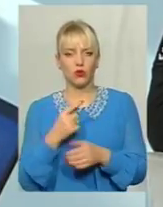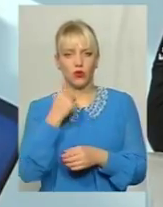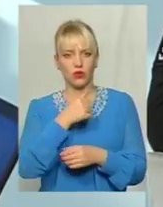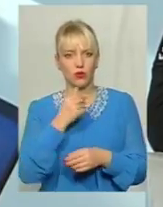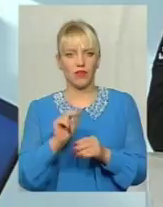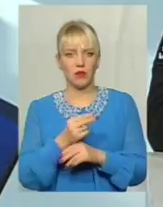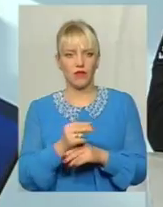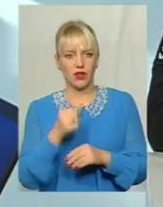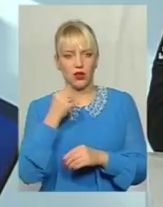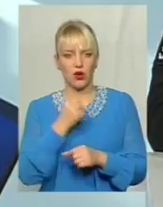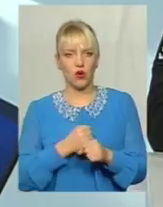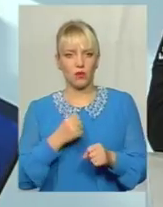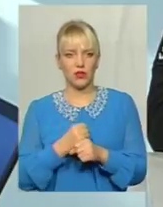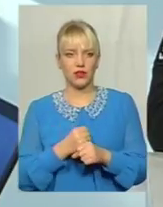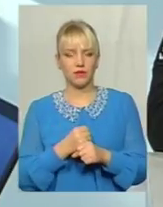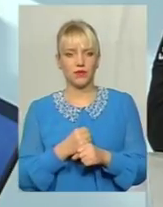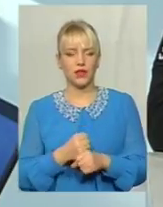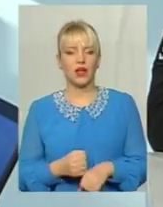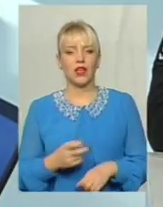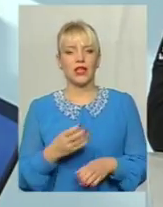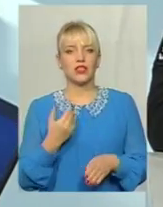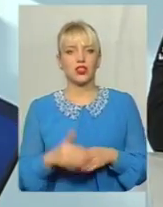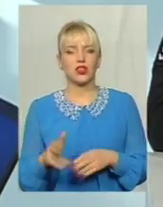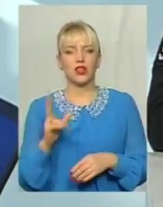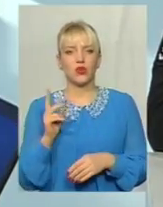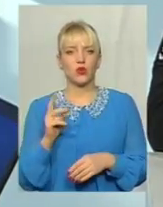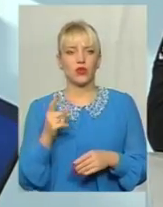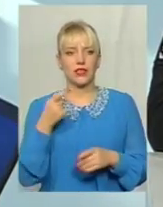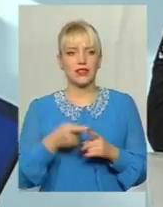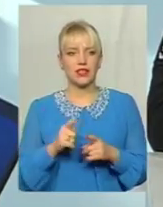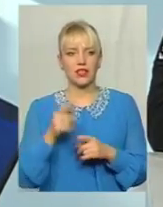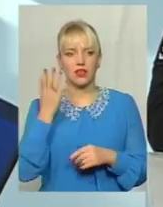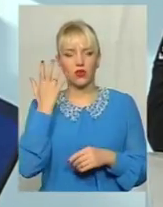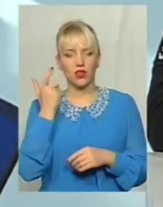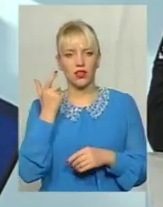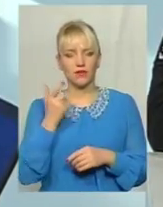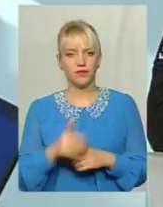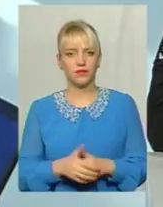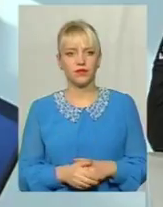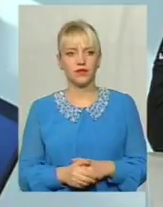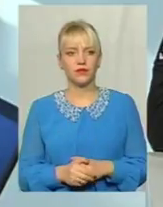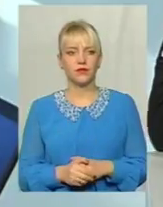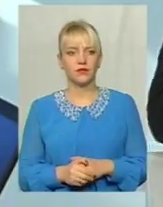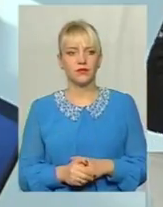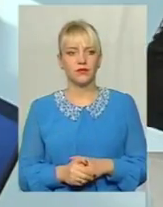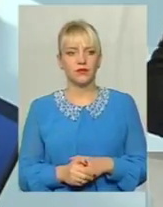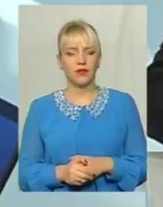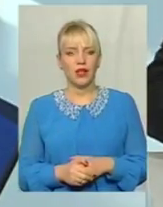виправних робіт Разом з тим, за частиною другої, це вже коли більш